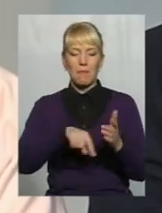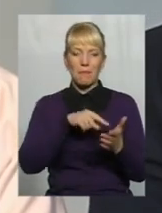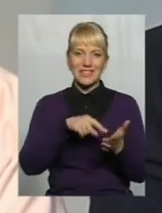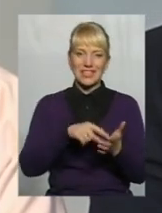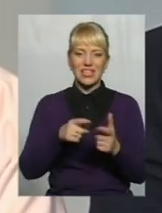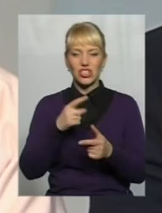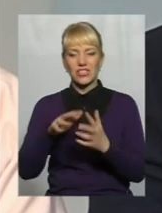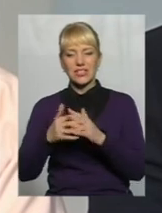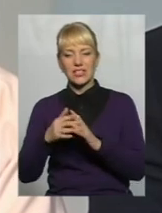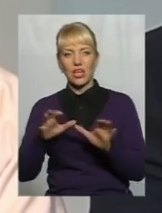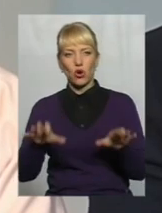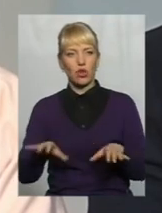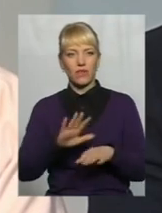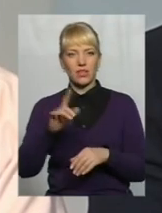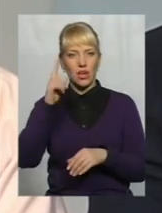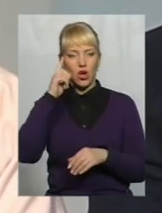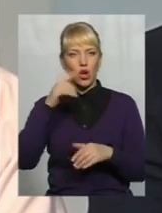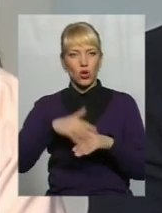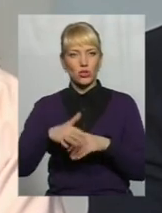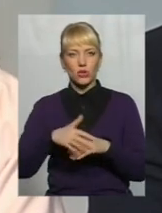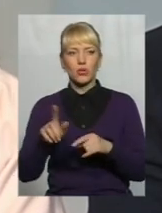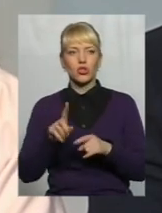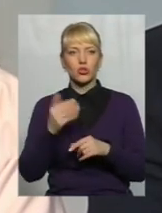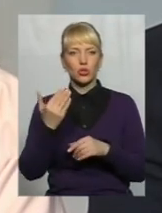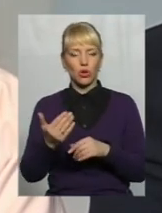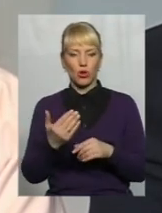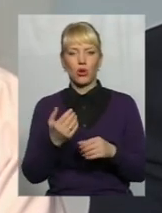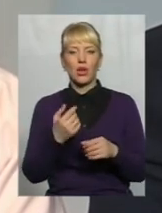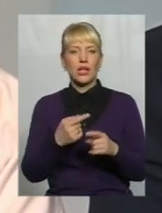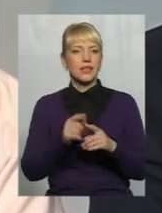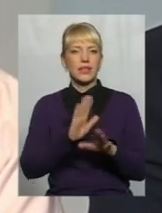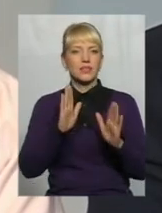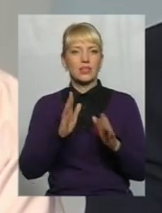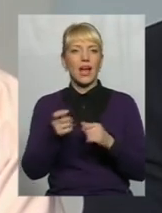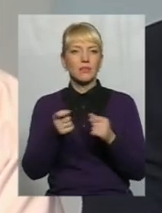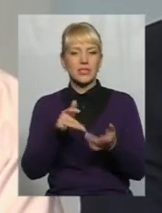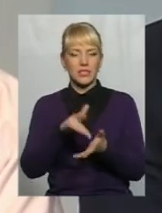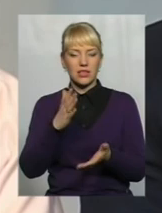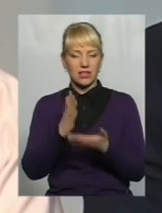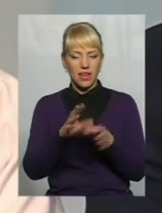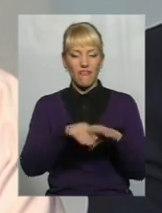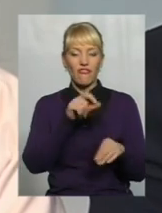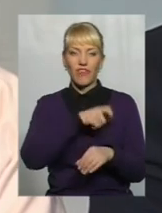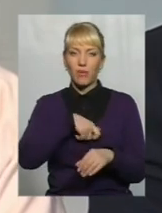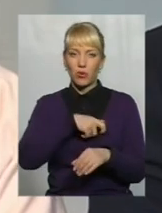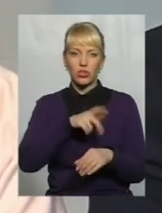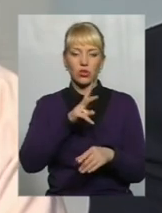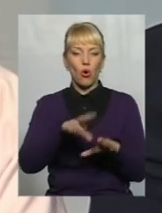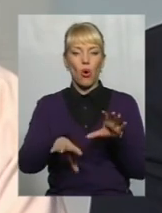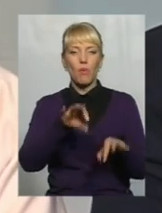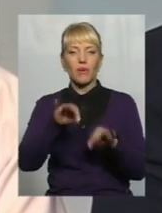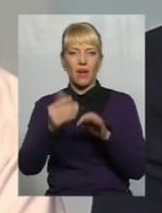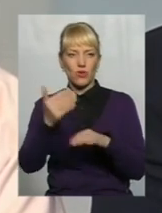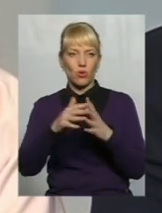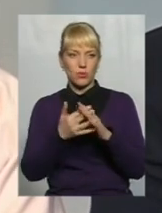розуміє, що його виборці не тільки в адміністративному центрі? Він чудово усвідомлює, що є виборці, які обирали його по селах. Він